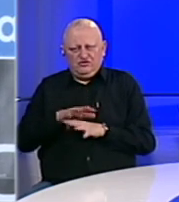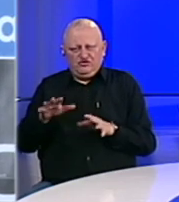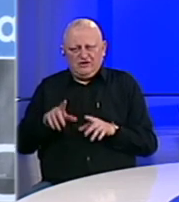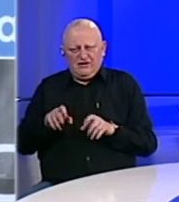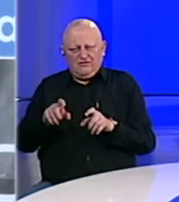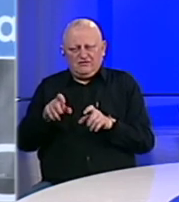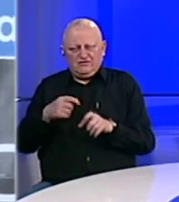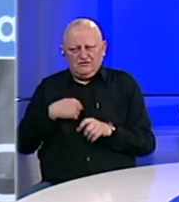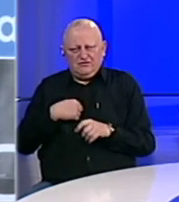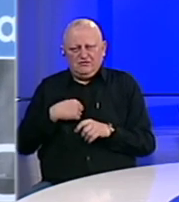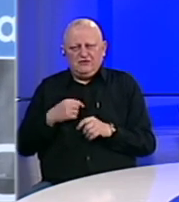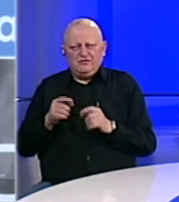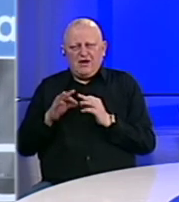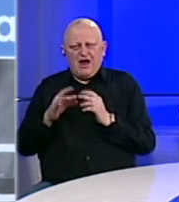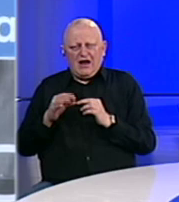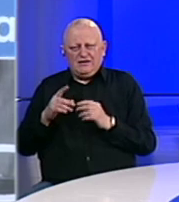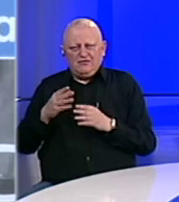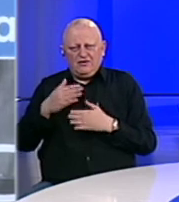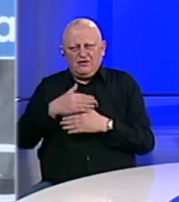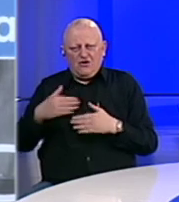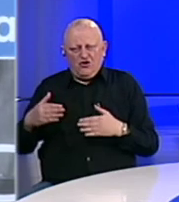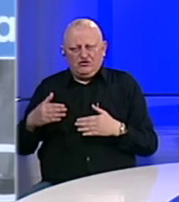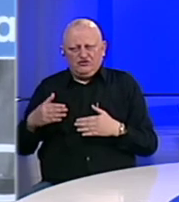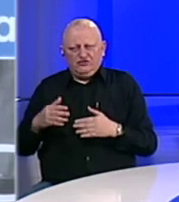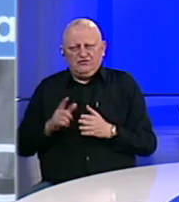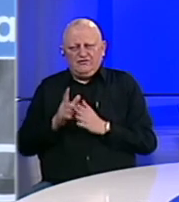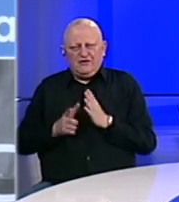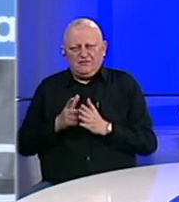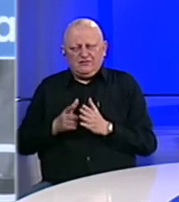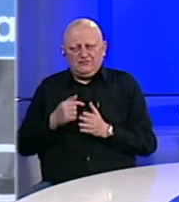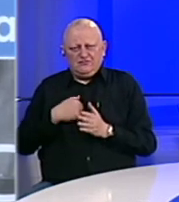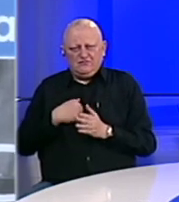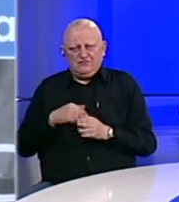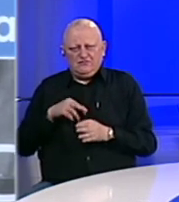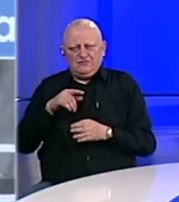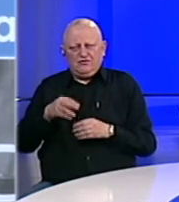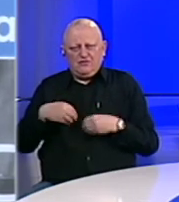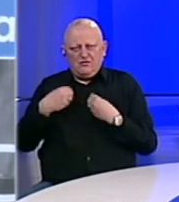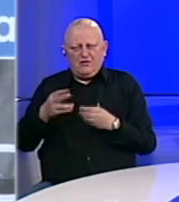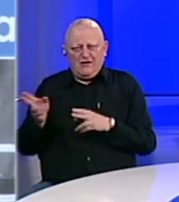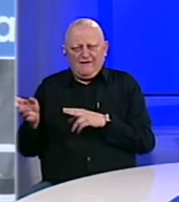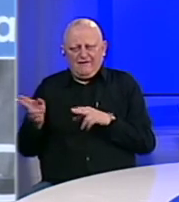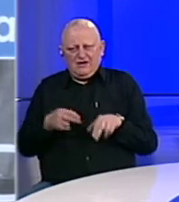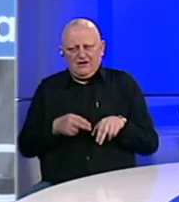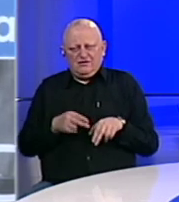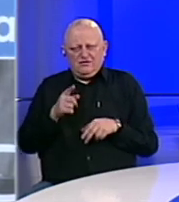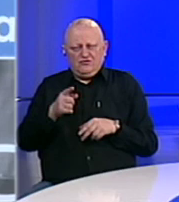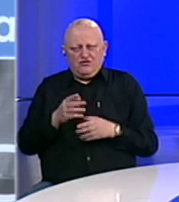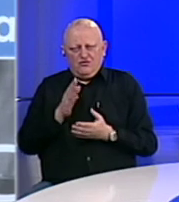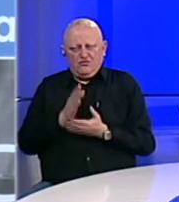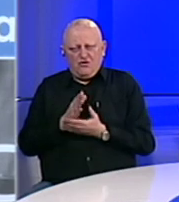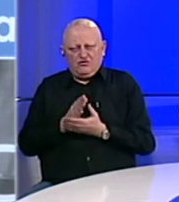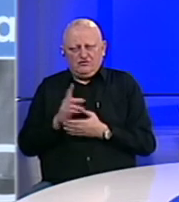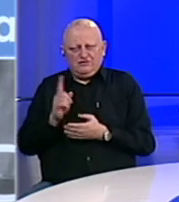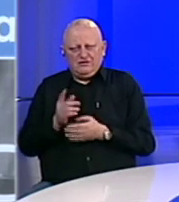koronavirusa. Mi smo bili na akademiji koja je bila ogrančeno karaktera i, znači, ja sam došao održao predavanje i odmah se vratio. Tako da tom događaju u